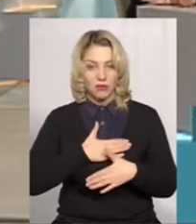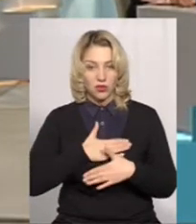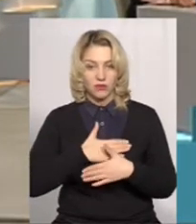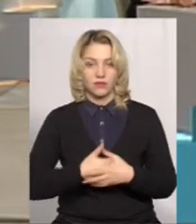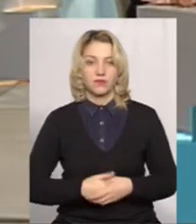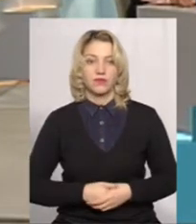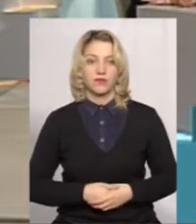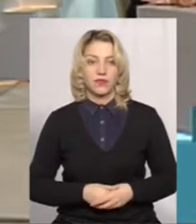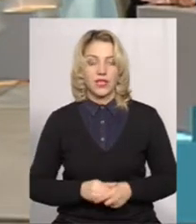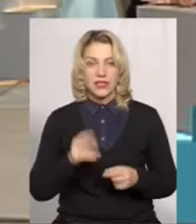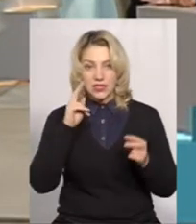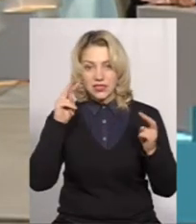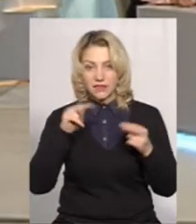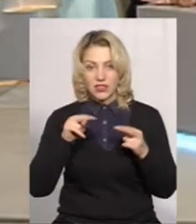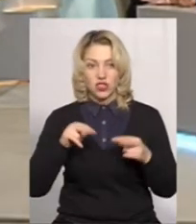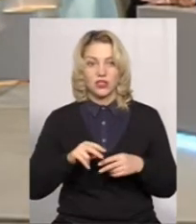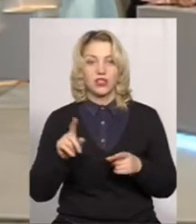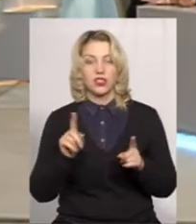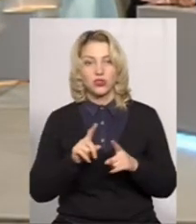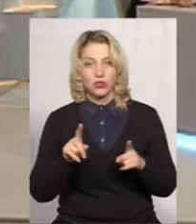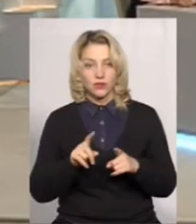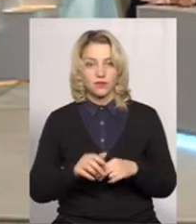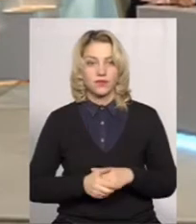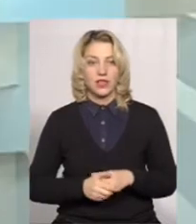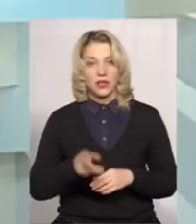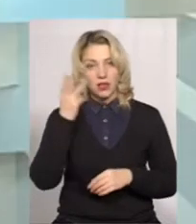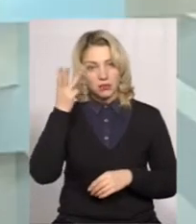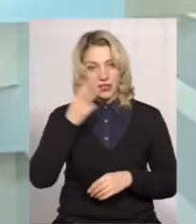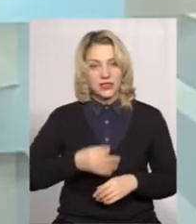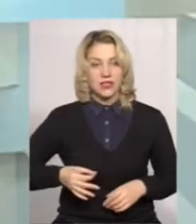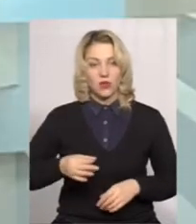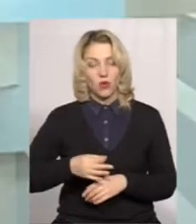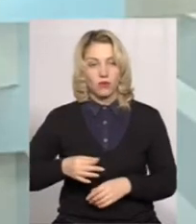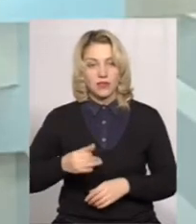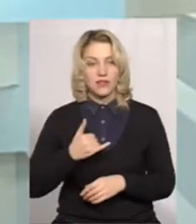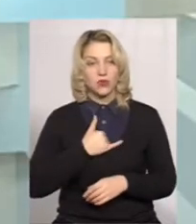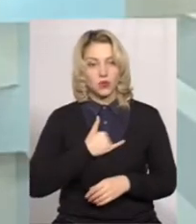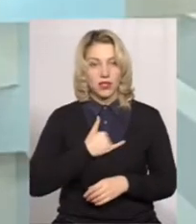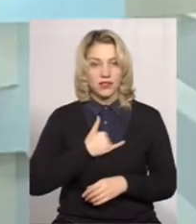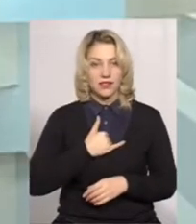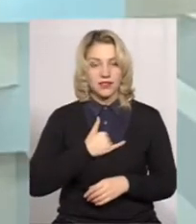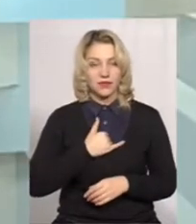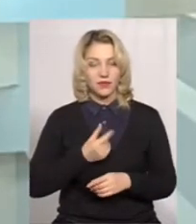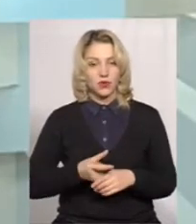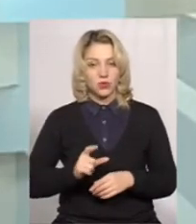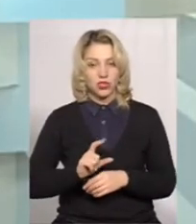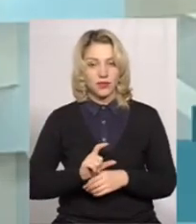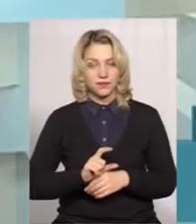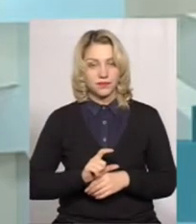засвідчити, що в Хмельницькій області у нас дуже